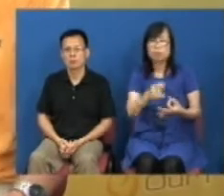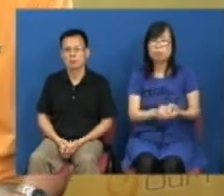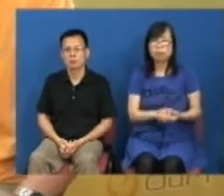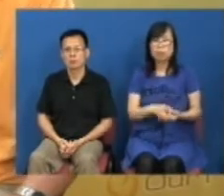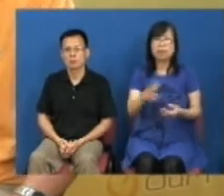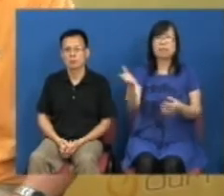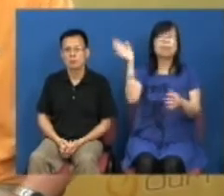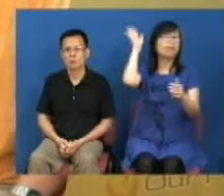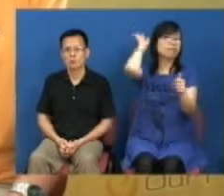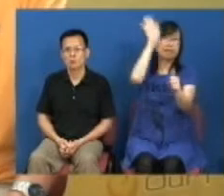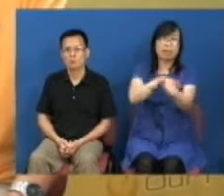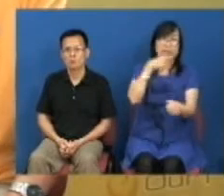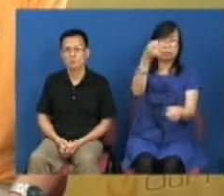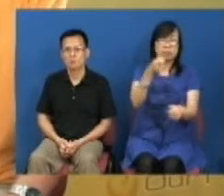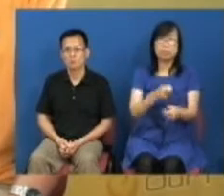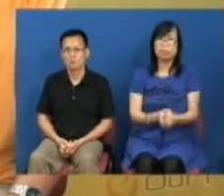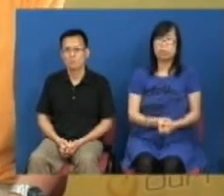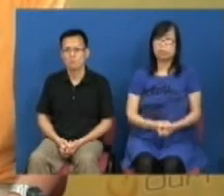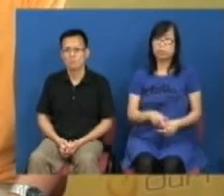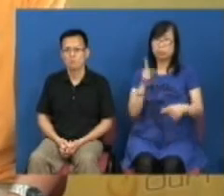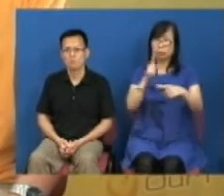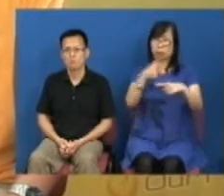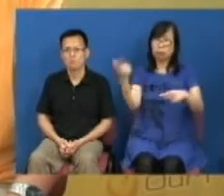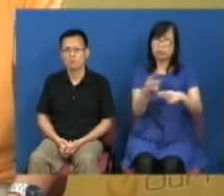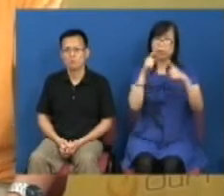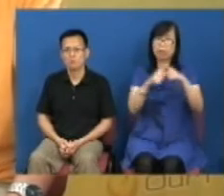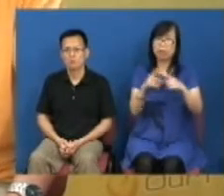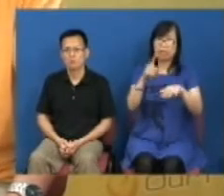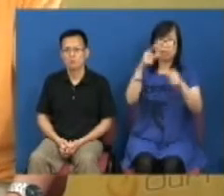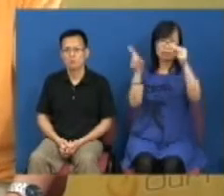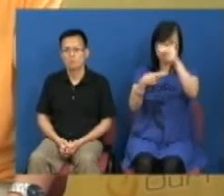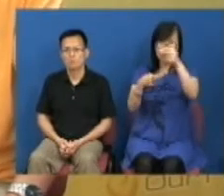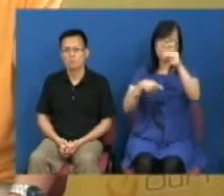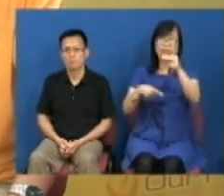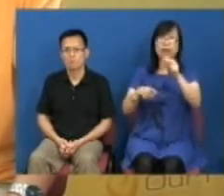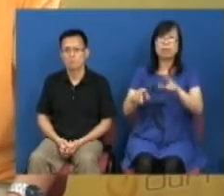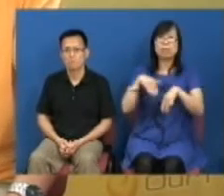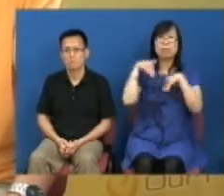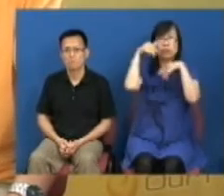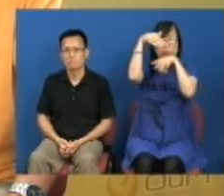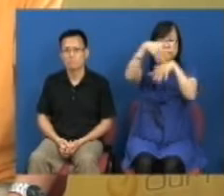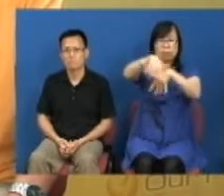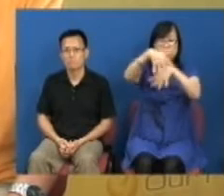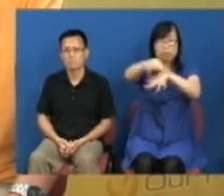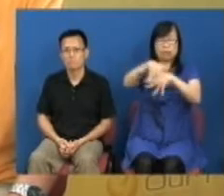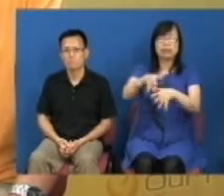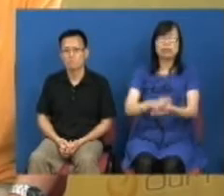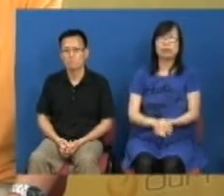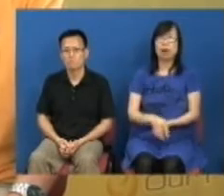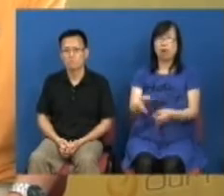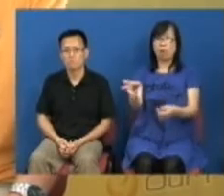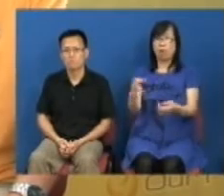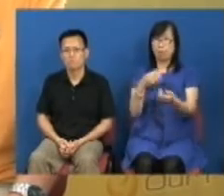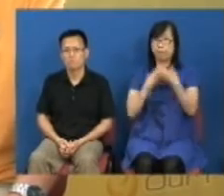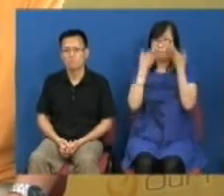真的打得少如果我们能够多些人出来在7月1上街的话对他来说是一个警